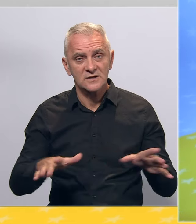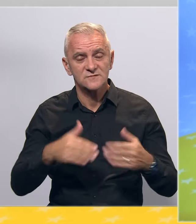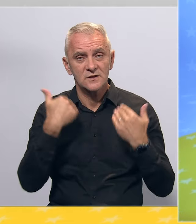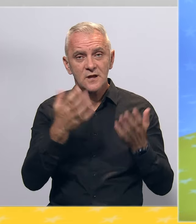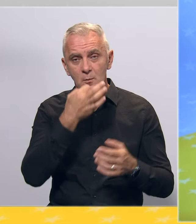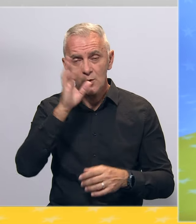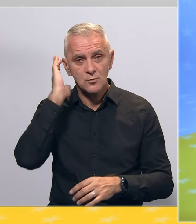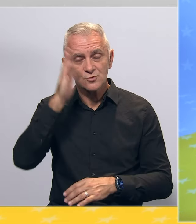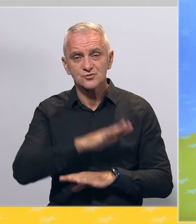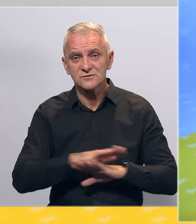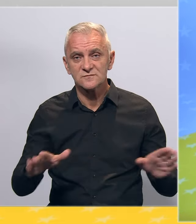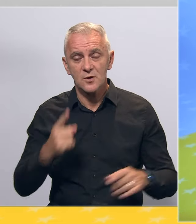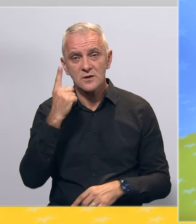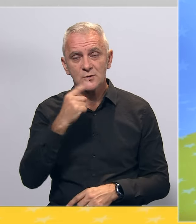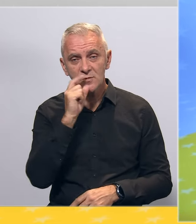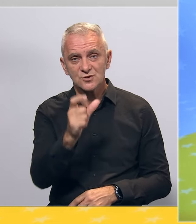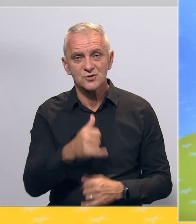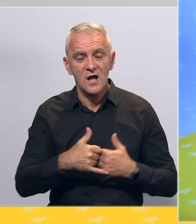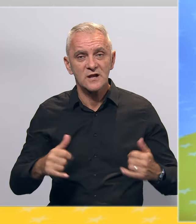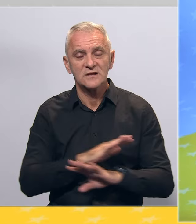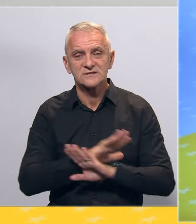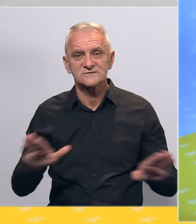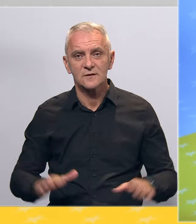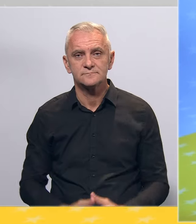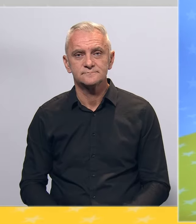pruža bolju budućnost svima. Jednom riječu, grad za sve.